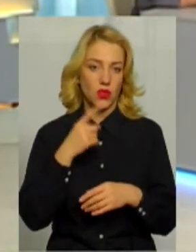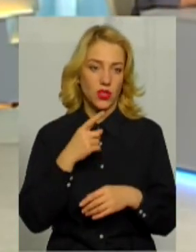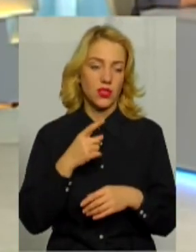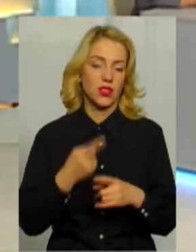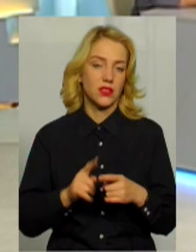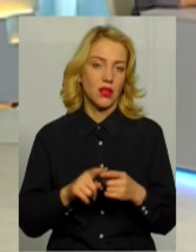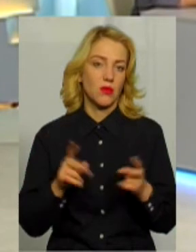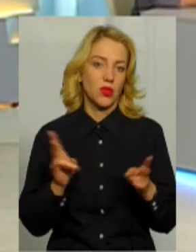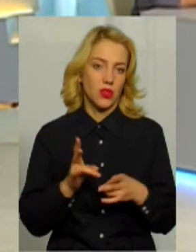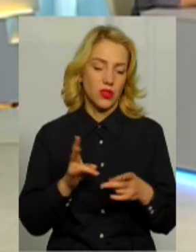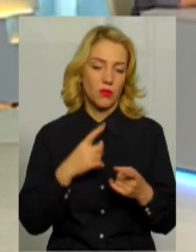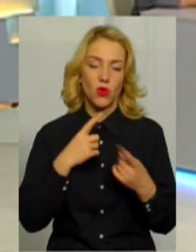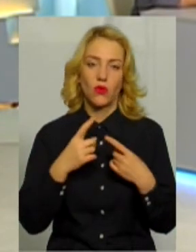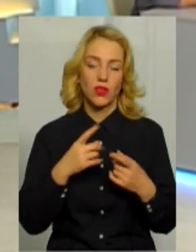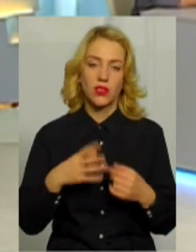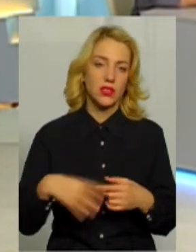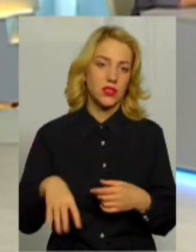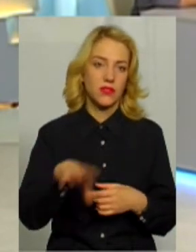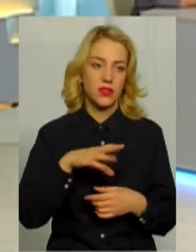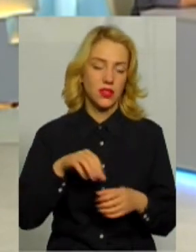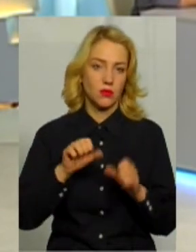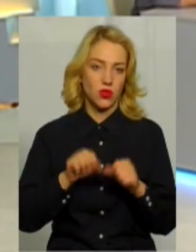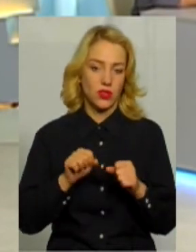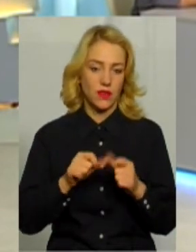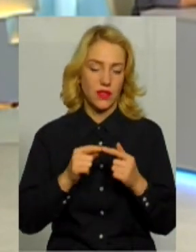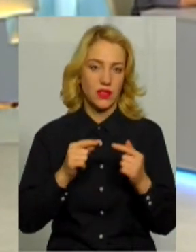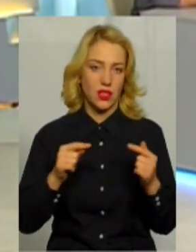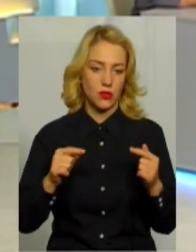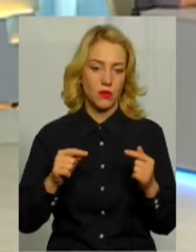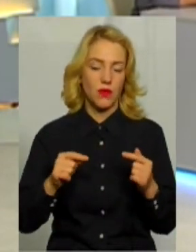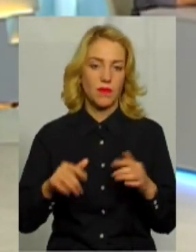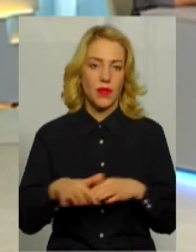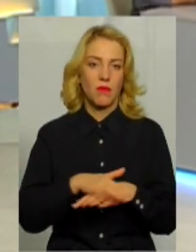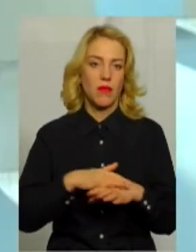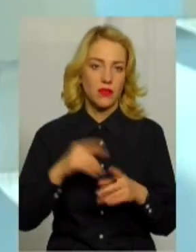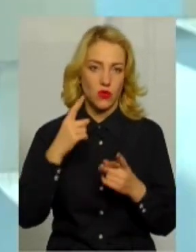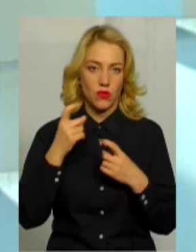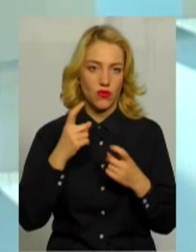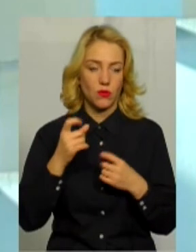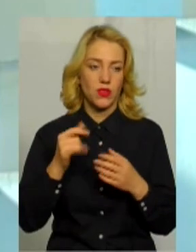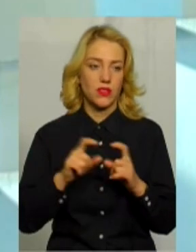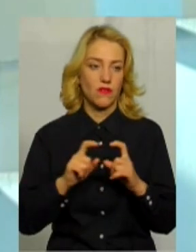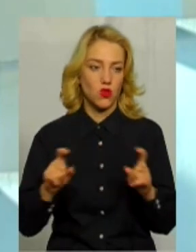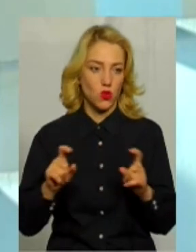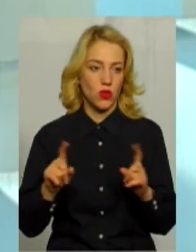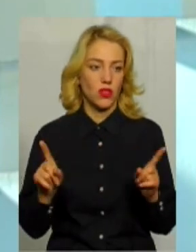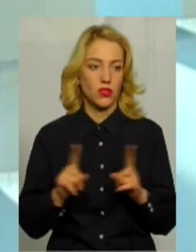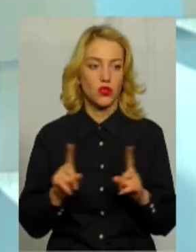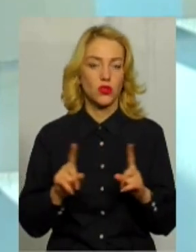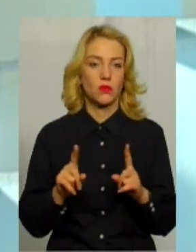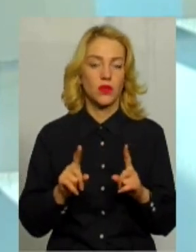говорити з усіх можливих засобів масової інформації, в школах, щоб